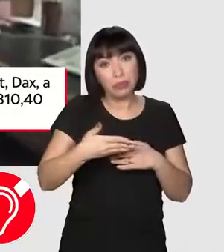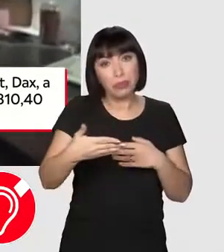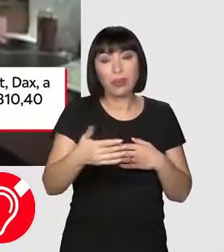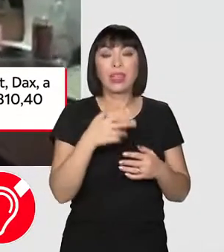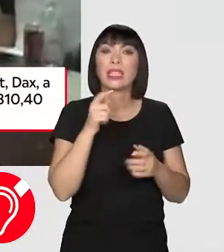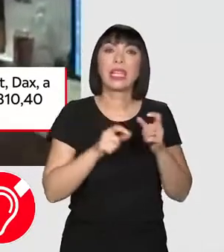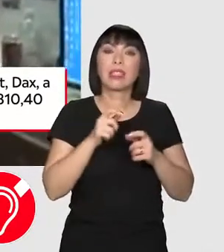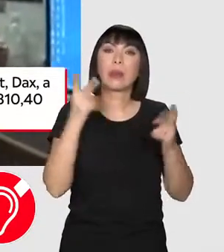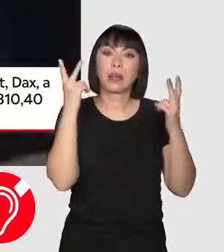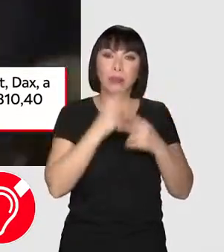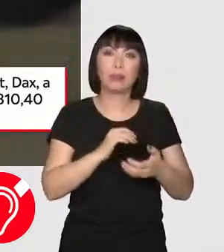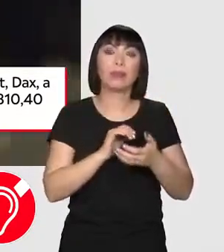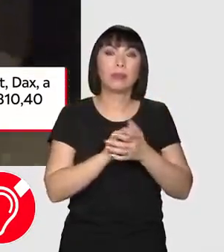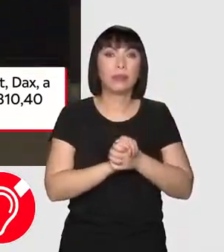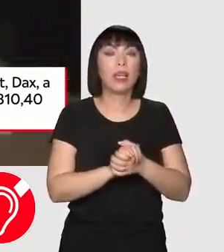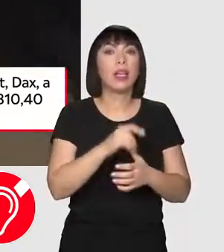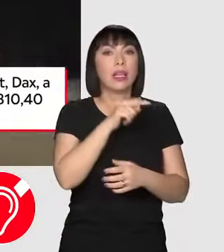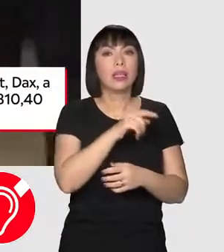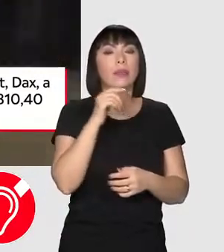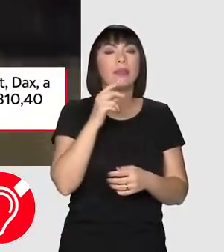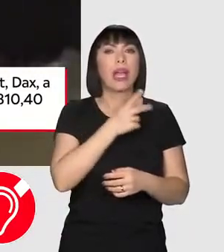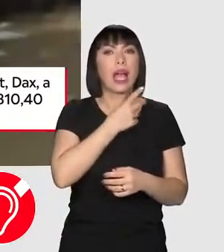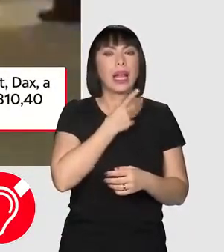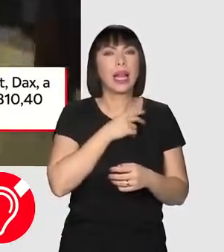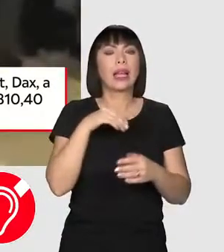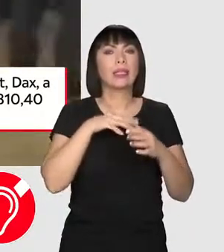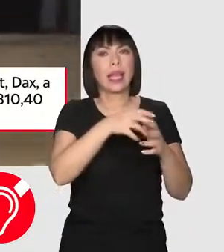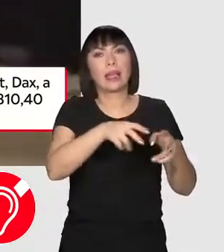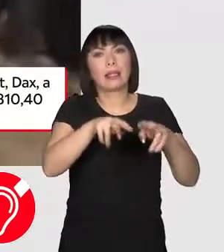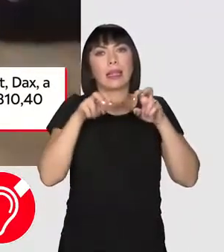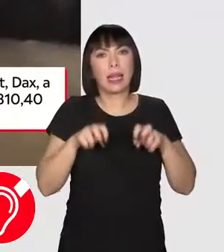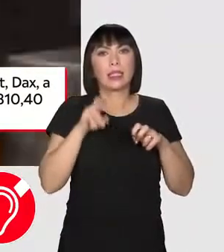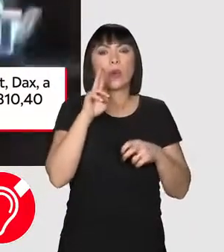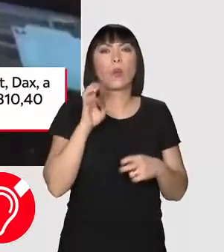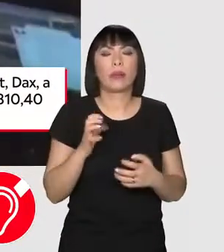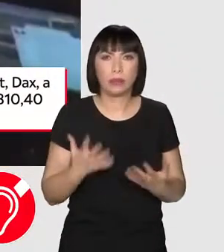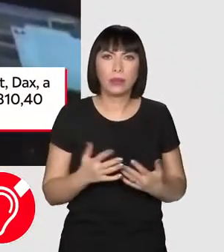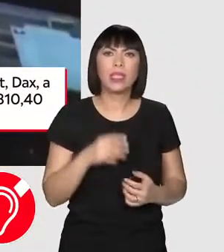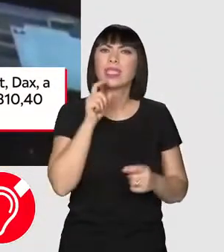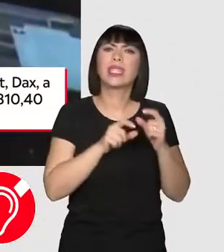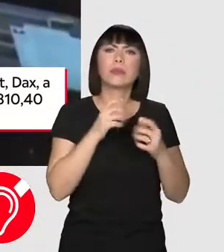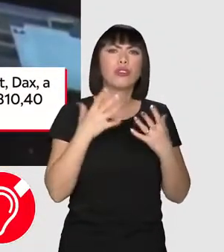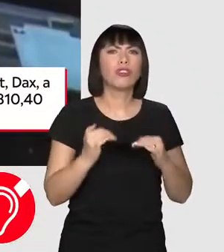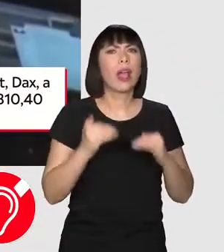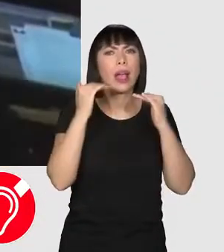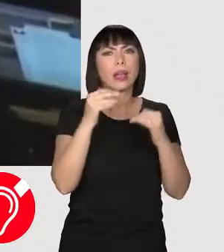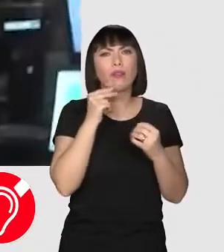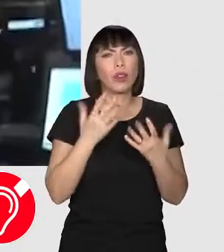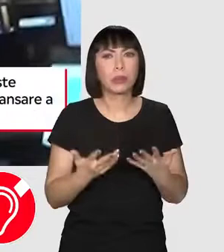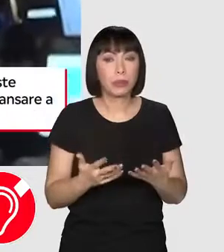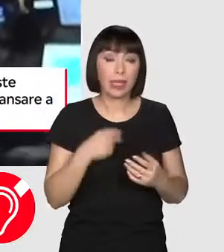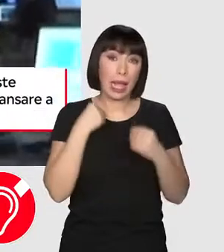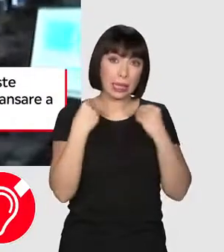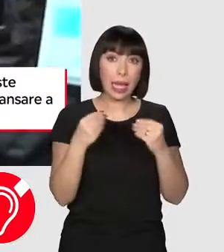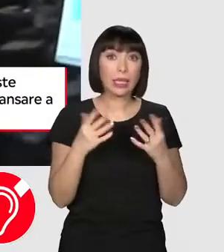privința acordului de ieștirea Marii Britanii din Uniunea Europeană. Despre ce creșteri vorbim totuși? De